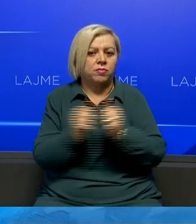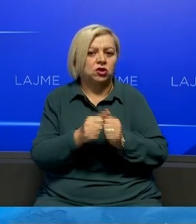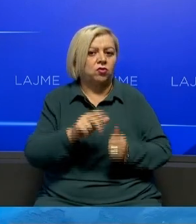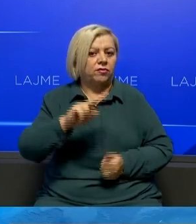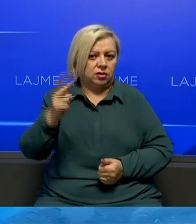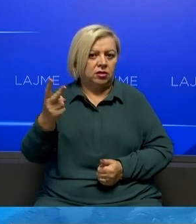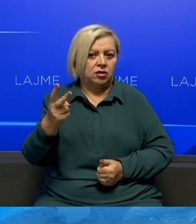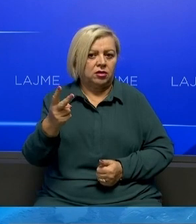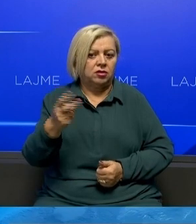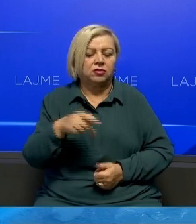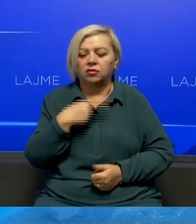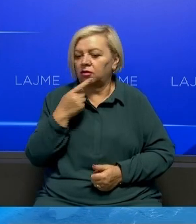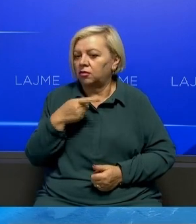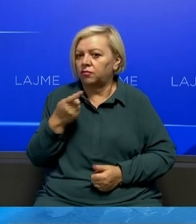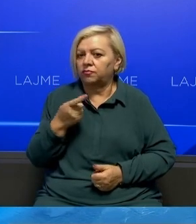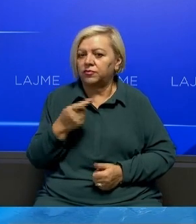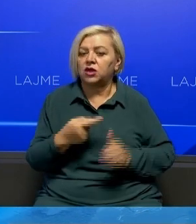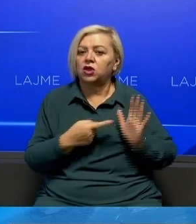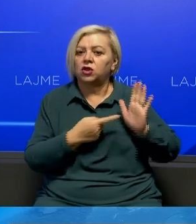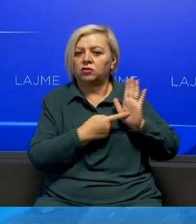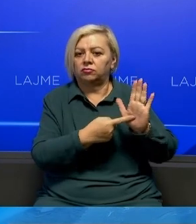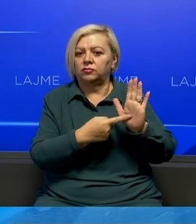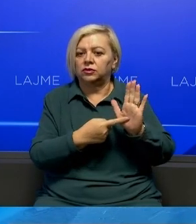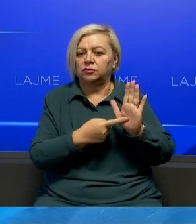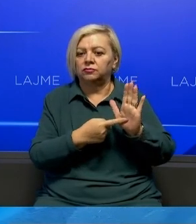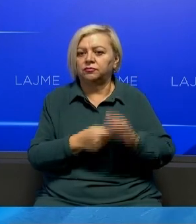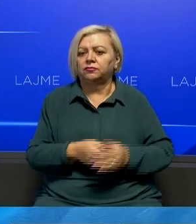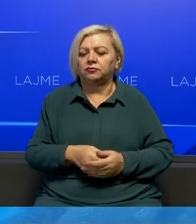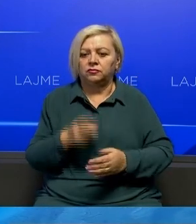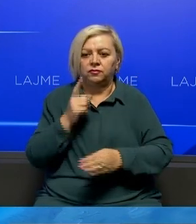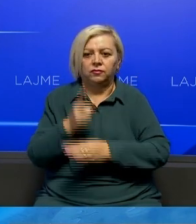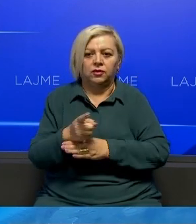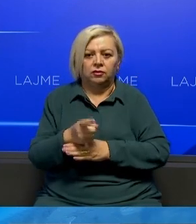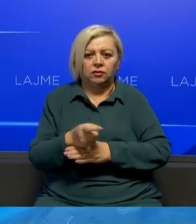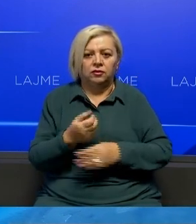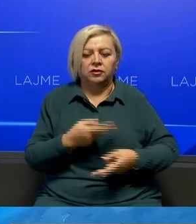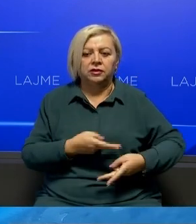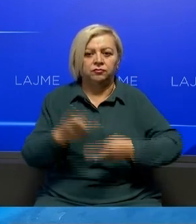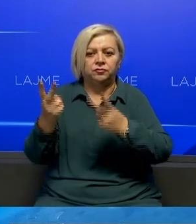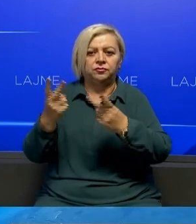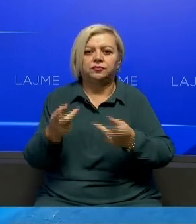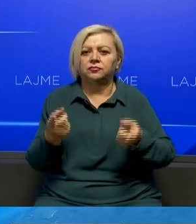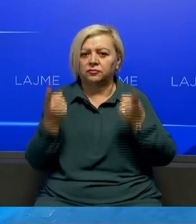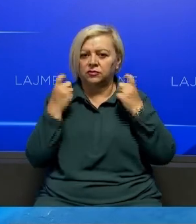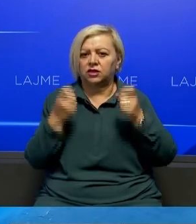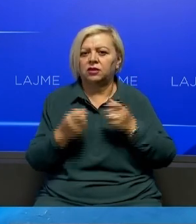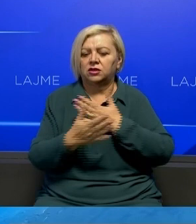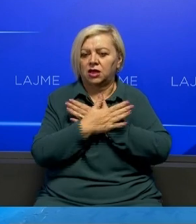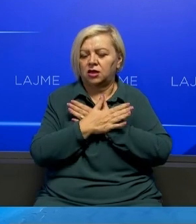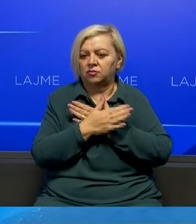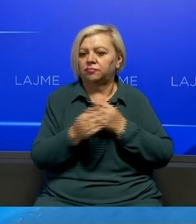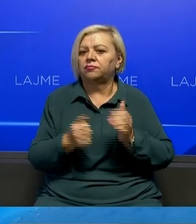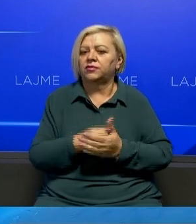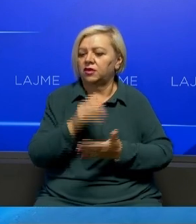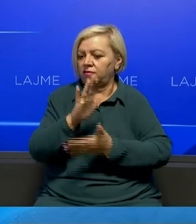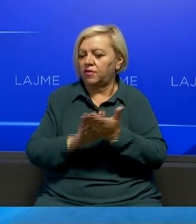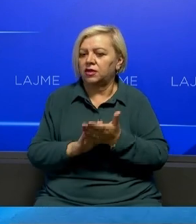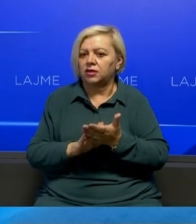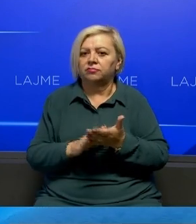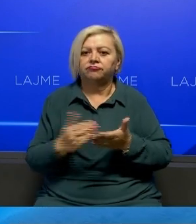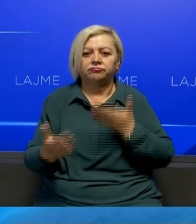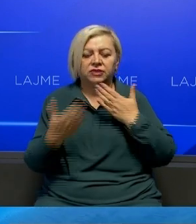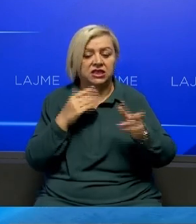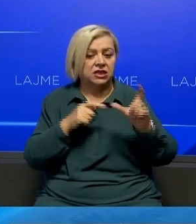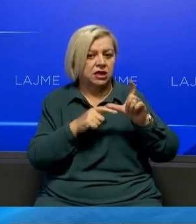dhe tjerë dhe si që ka thënë dëshmitari e ka ndërguar përmbajtje në një vend në pshatin zlash Në filim të seansës Salim